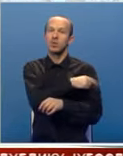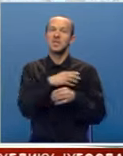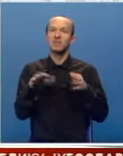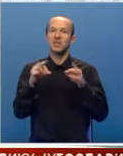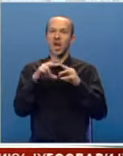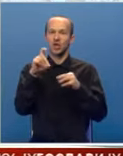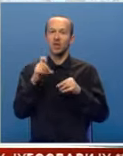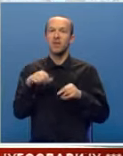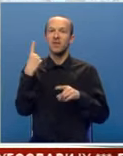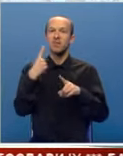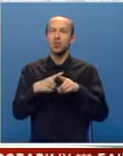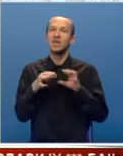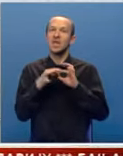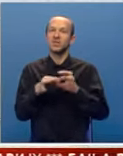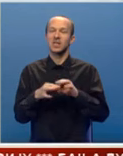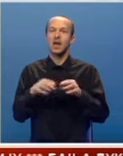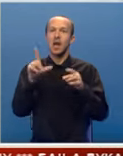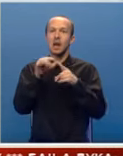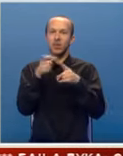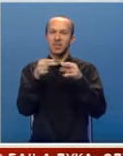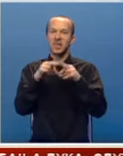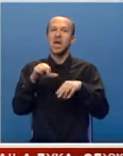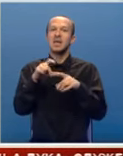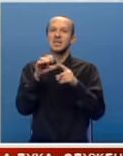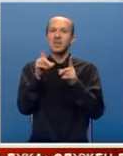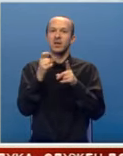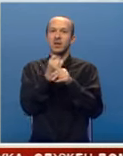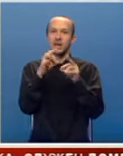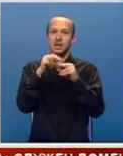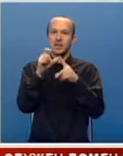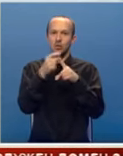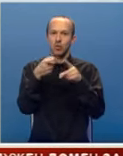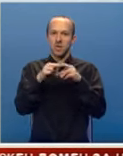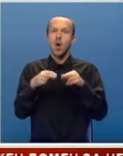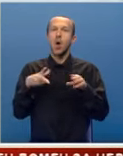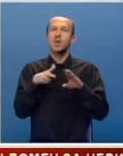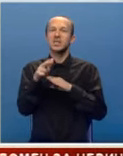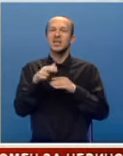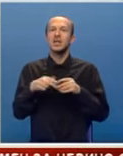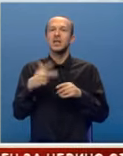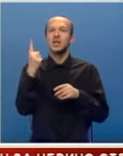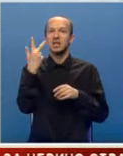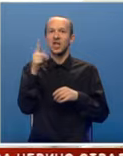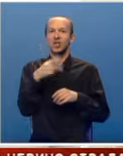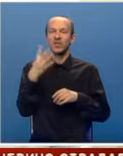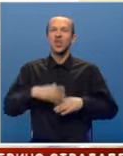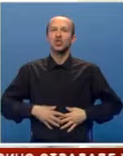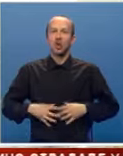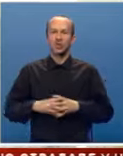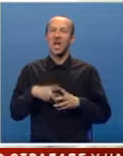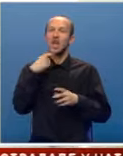Sveti Vračevi prvi put je izvedena laparoskopska sliv gastrektomija. Odstranjenje tri četvrtine želuce.